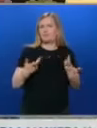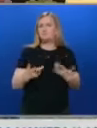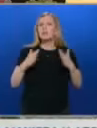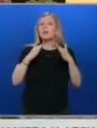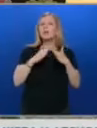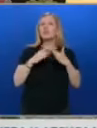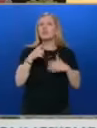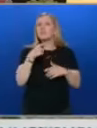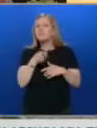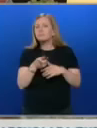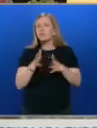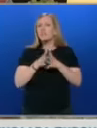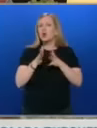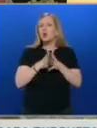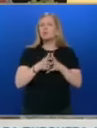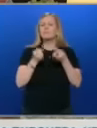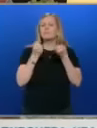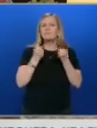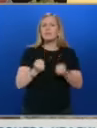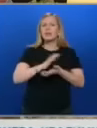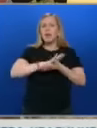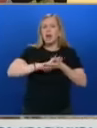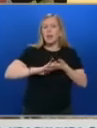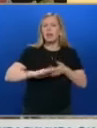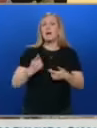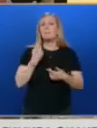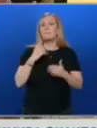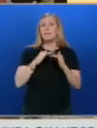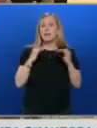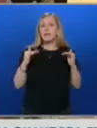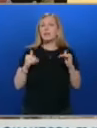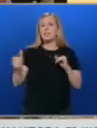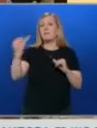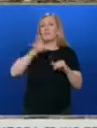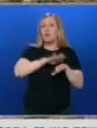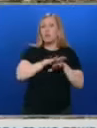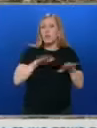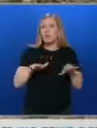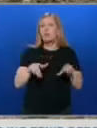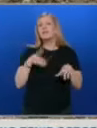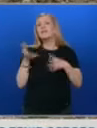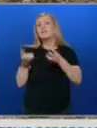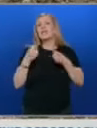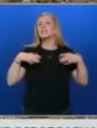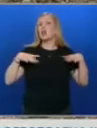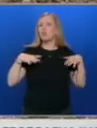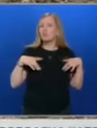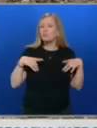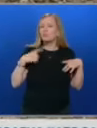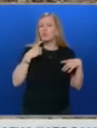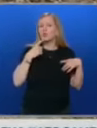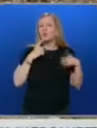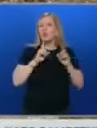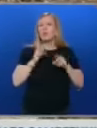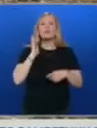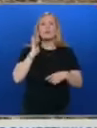най-пострадалите. Дворът им е потънал в кал, а приземният е ташен на воднен. Взели са 4 дни отпуста и като са блокирани и не могат да